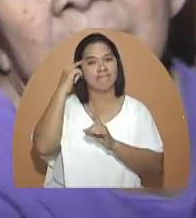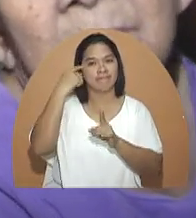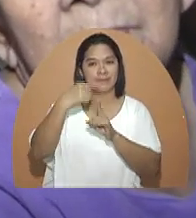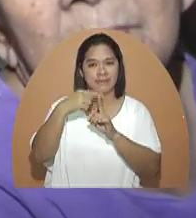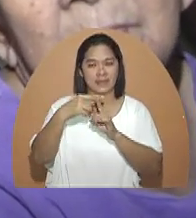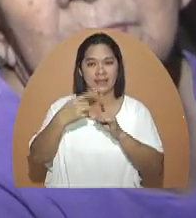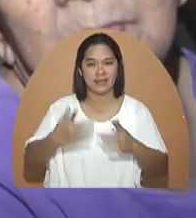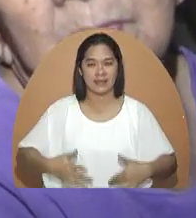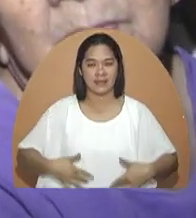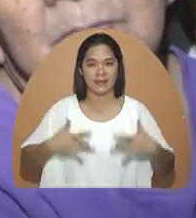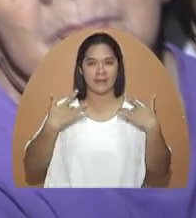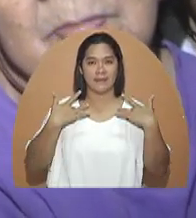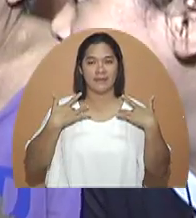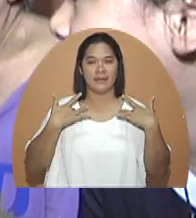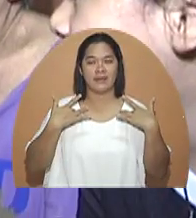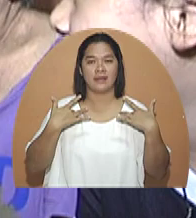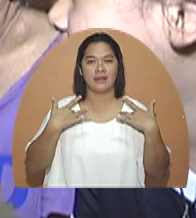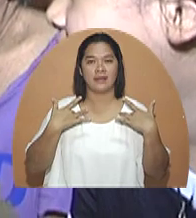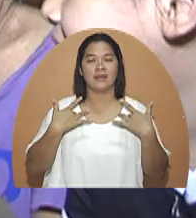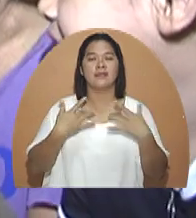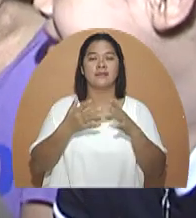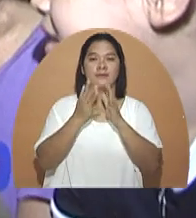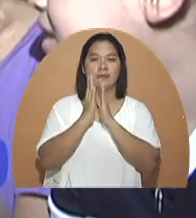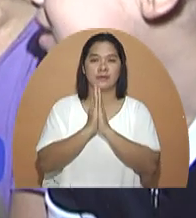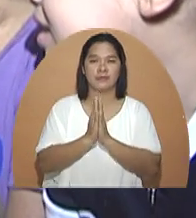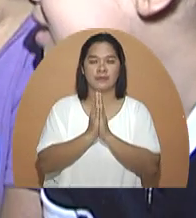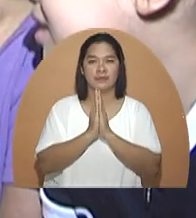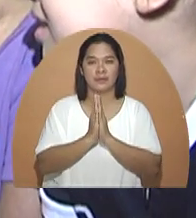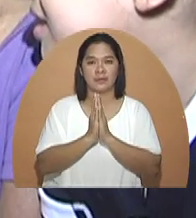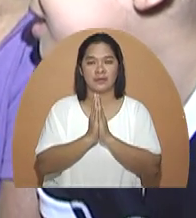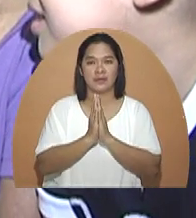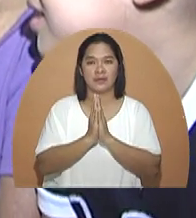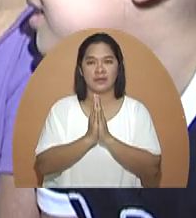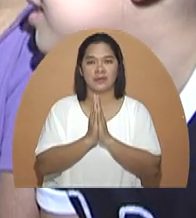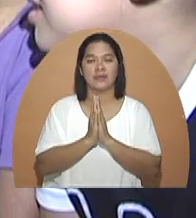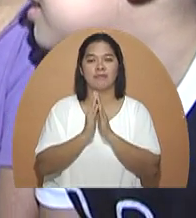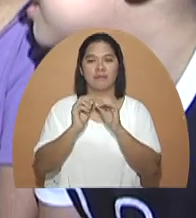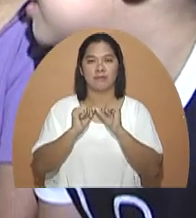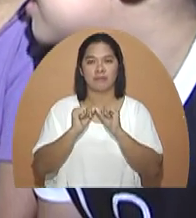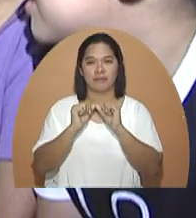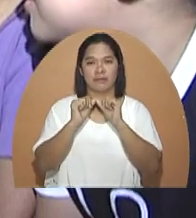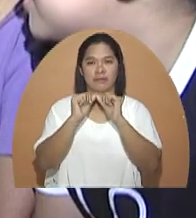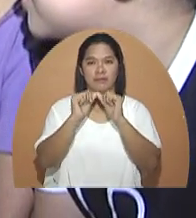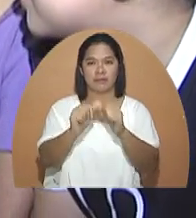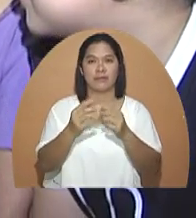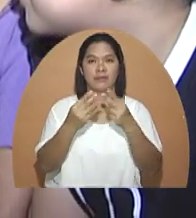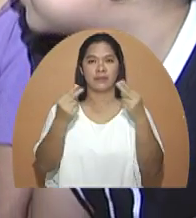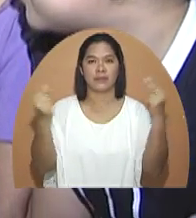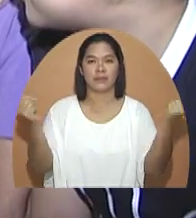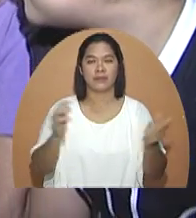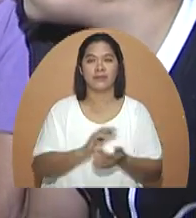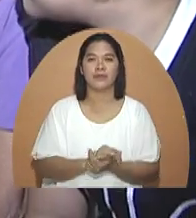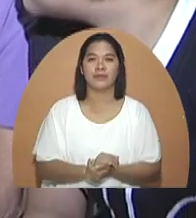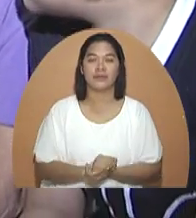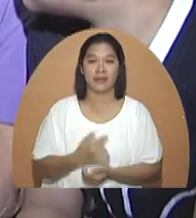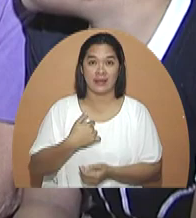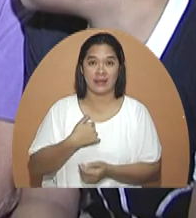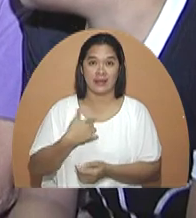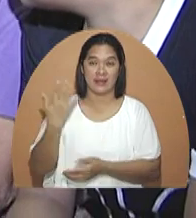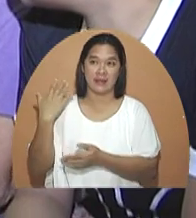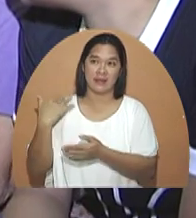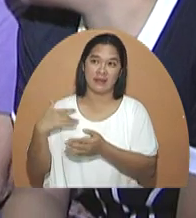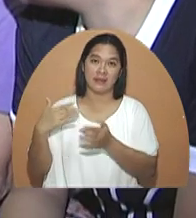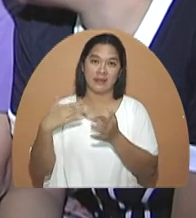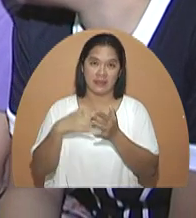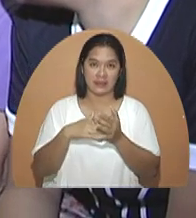positibo sa buhay si Rosamia at nananalangin siya para sa kanyang tuloy-tuloy na paggaling. Nung